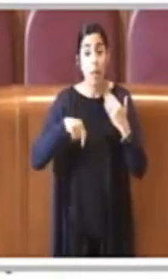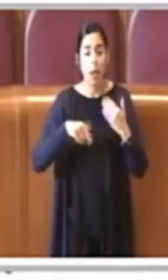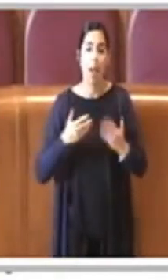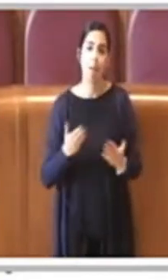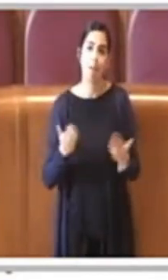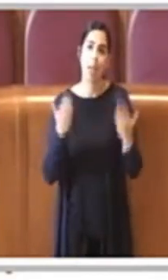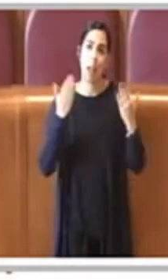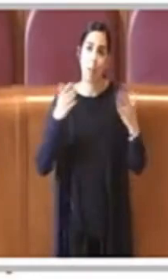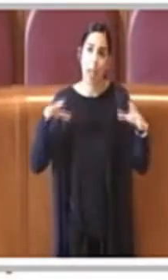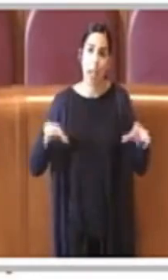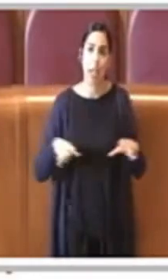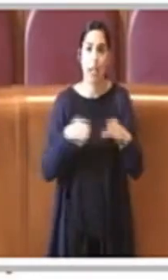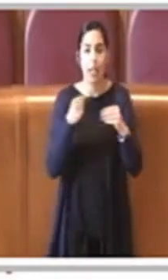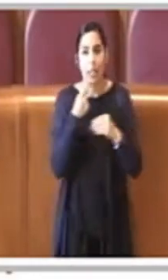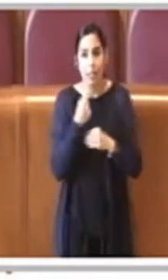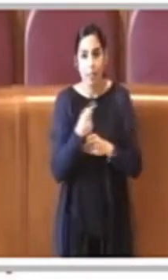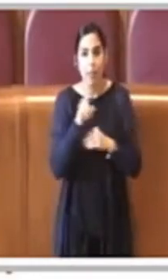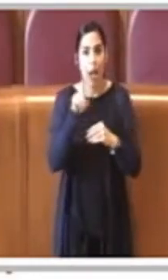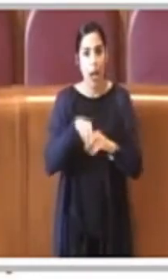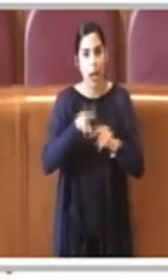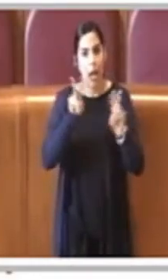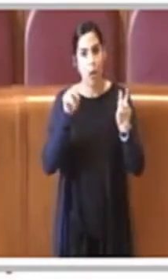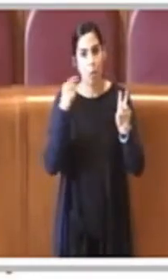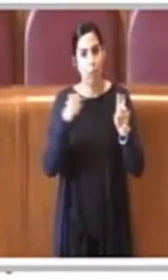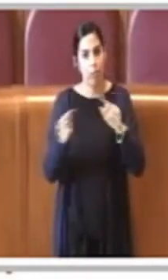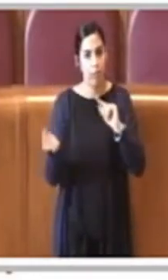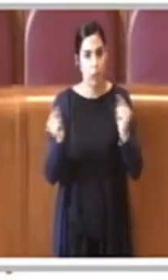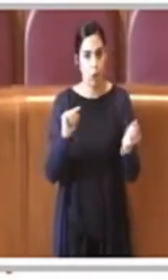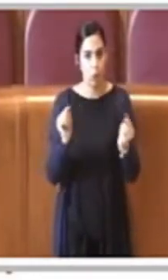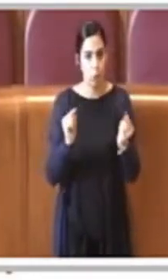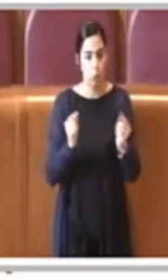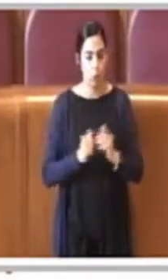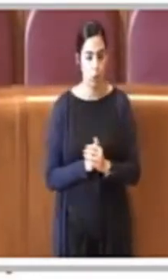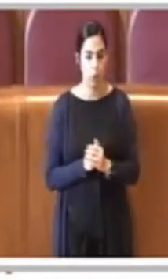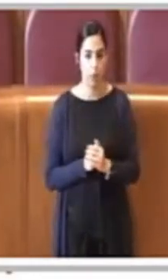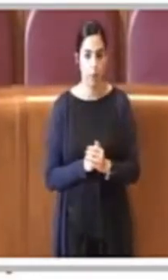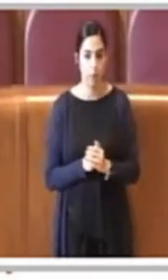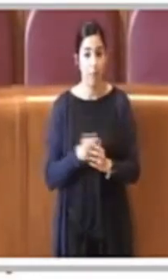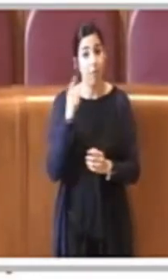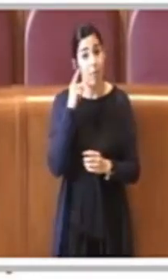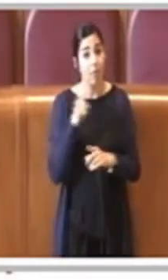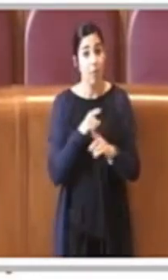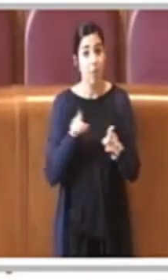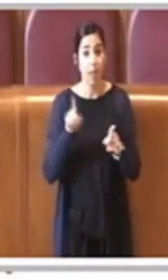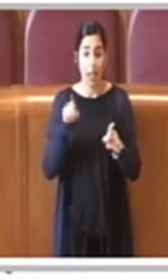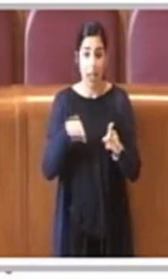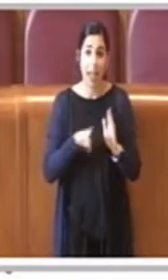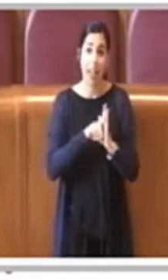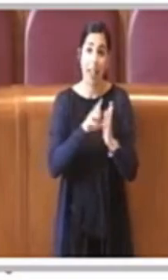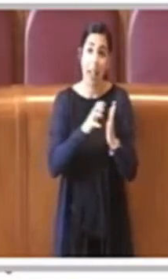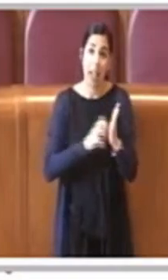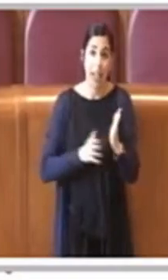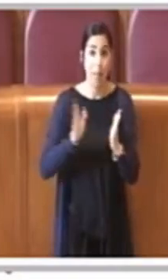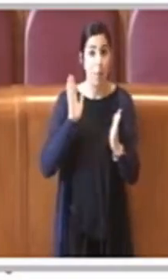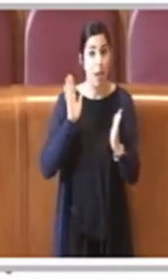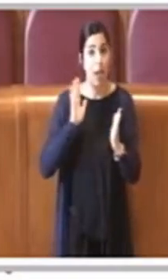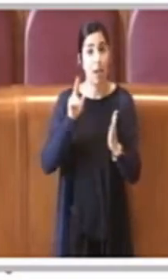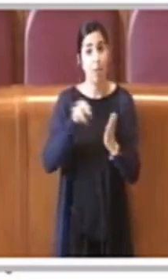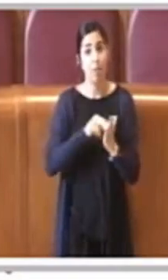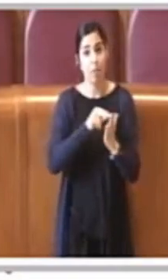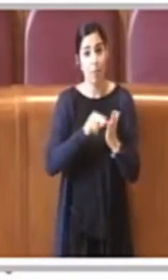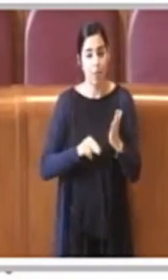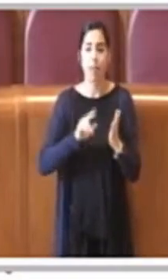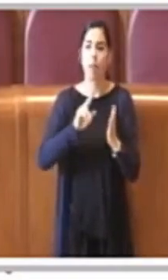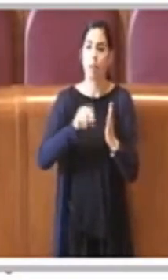insomma inizi a discutere anche di questi temi. Ricordo anche della delibera che votiamo a firma dei